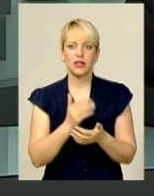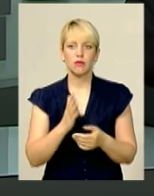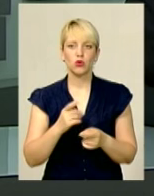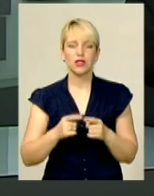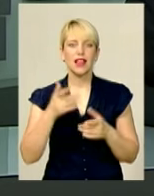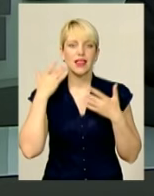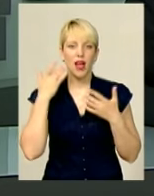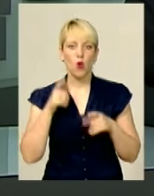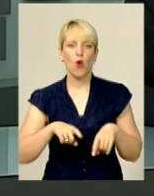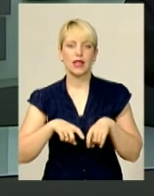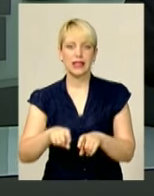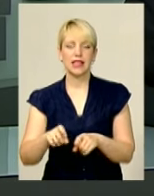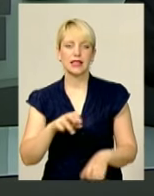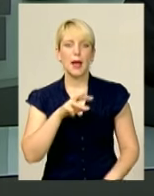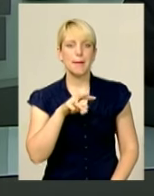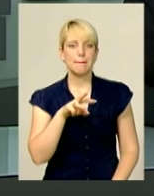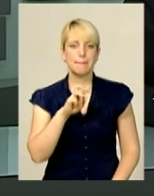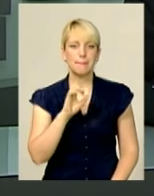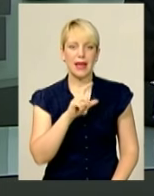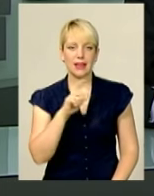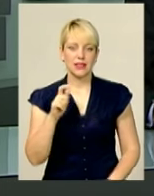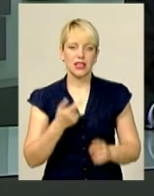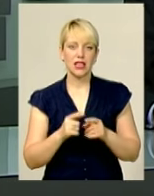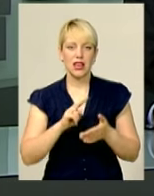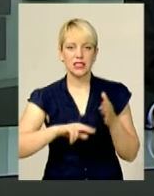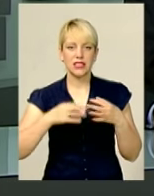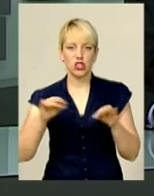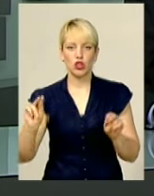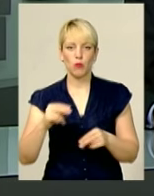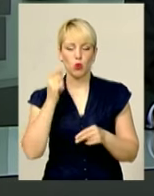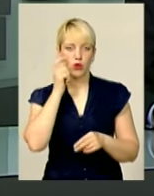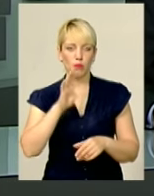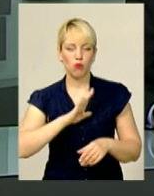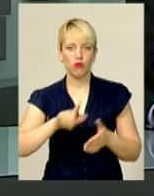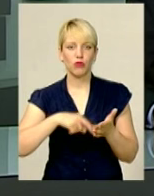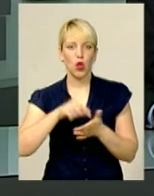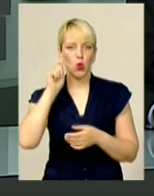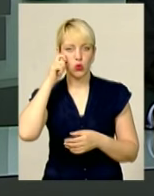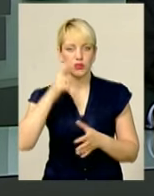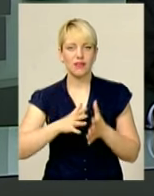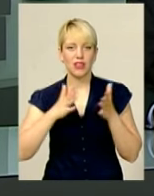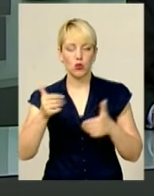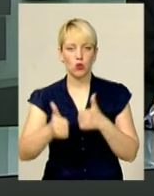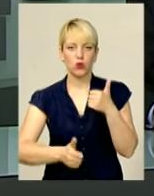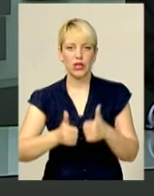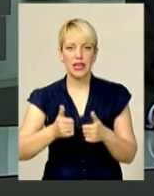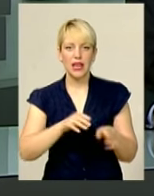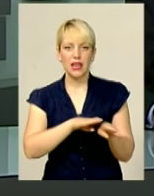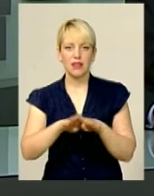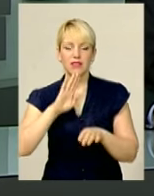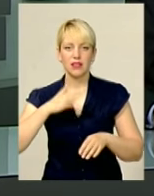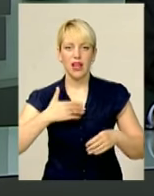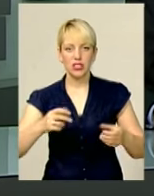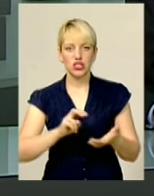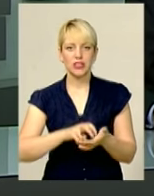хмельницька легкоатлетка Марина Бех. Ліцензійний чемпіонат України відбувся у Луцьку. Попри велику конкуренцію, рівних нашій